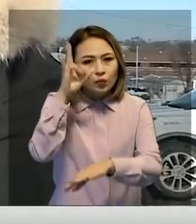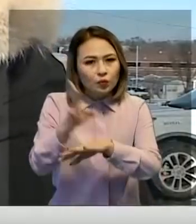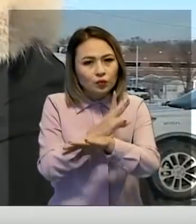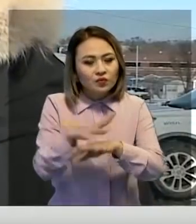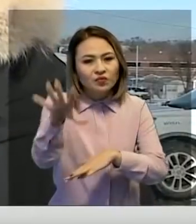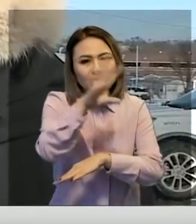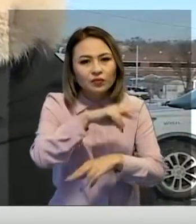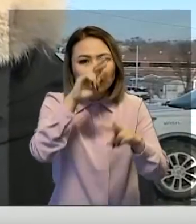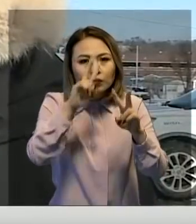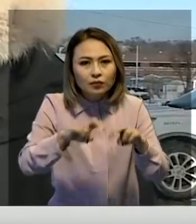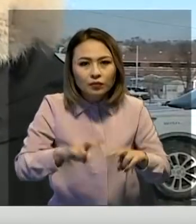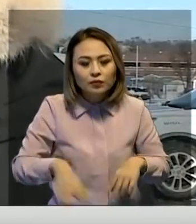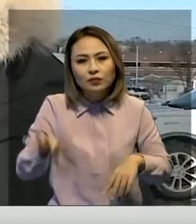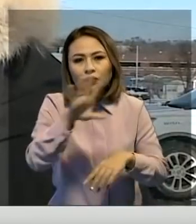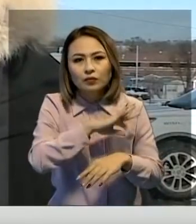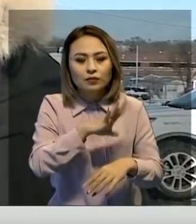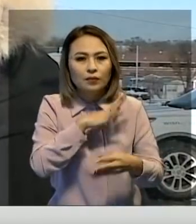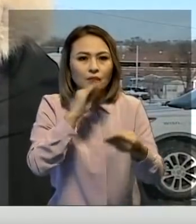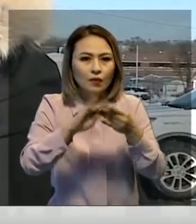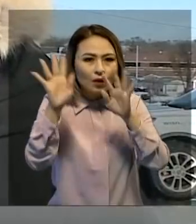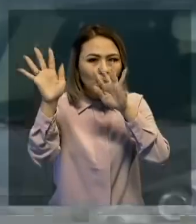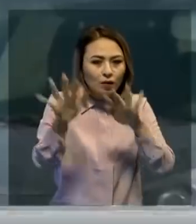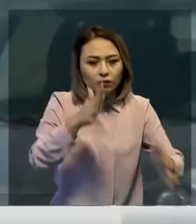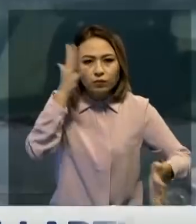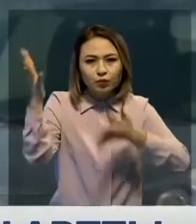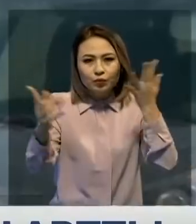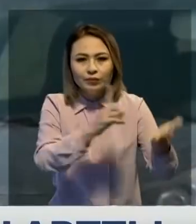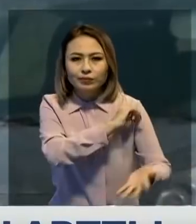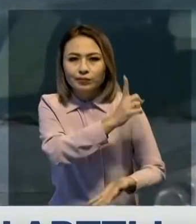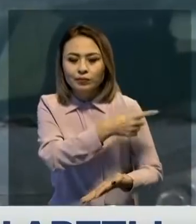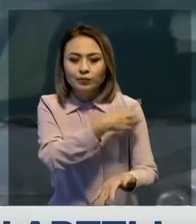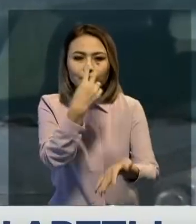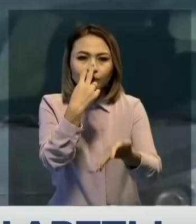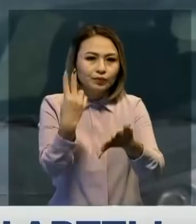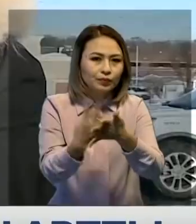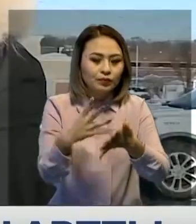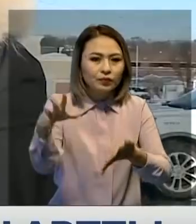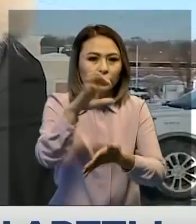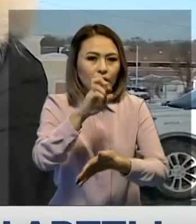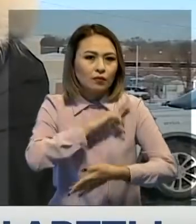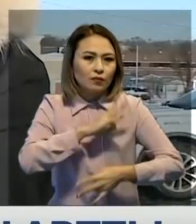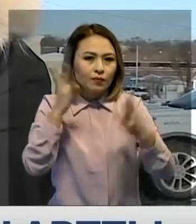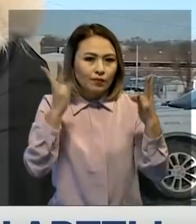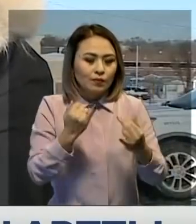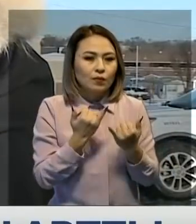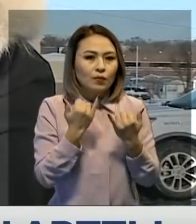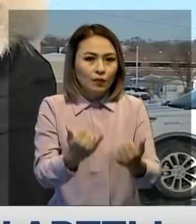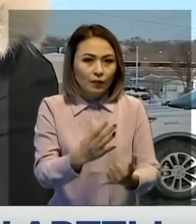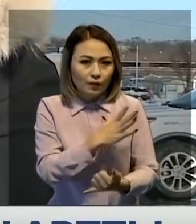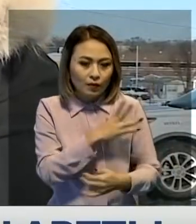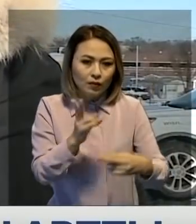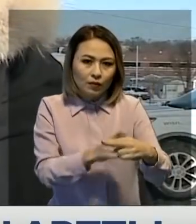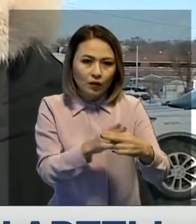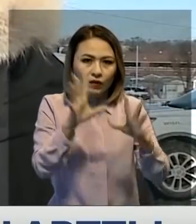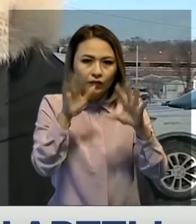келіп, тексер үшлердің қарасы өзілмед. Қар жауып, бұран жауып, қиындық тұғызғанына қарамастан барлығына тесті қызмет көрсеттік. Үндетпен күресу үшін